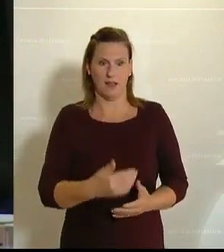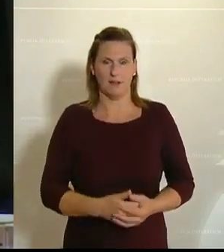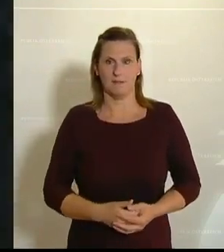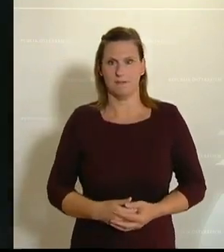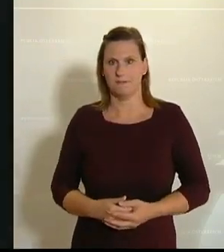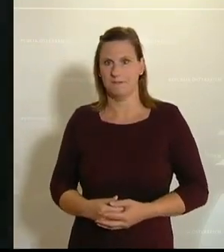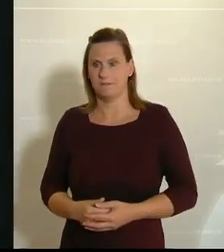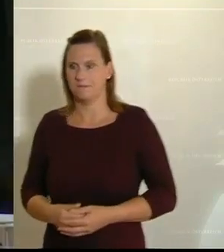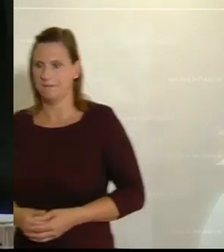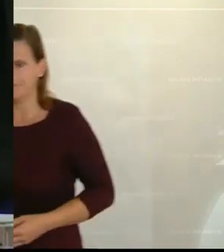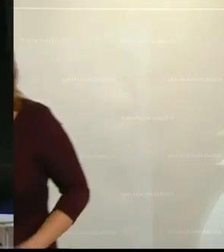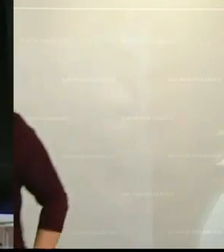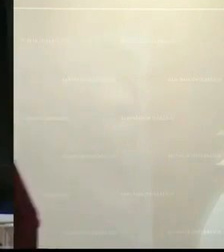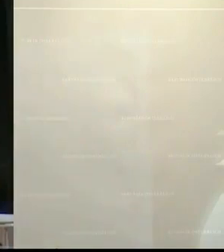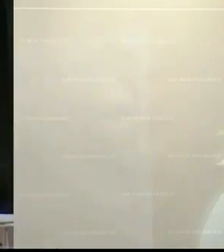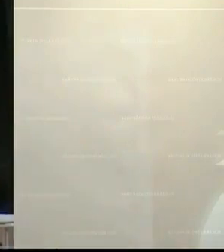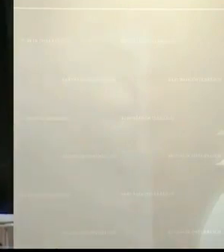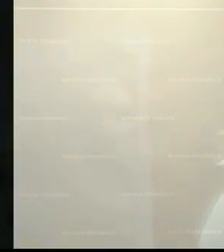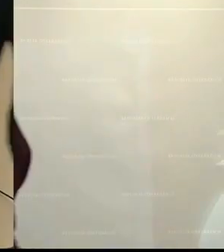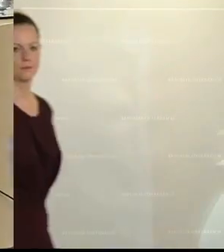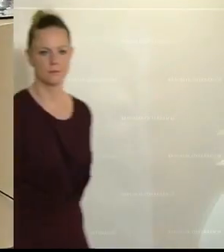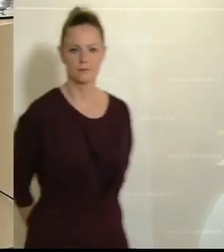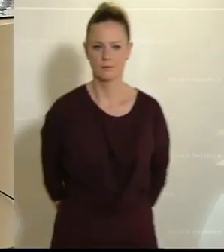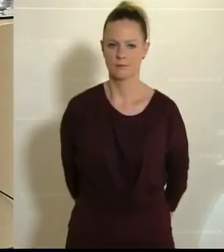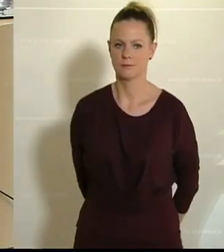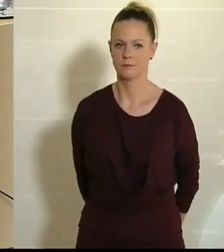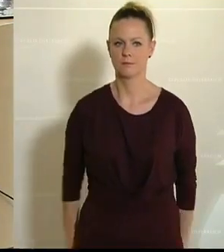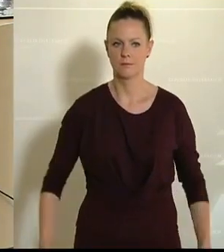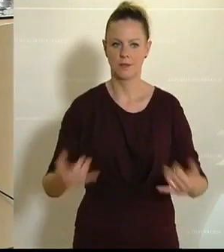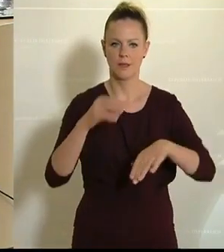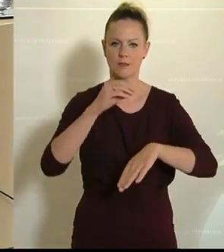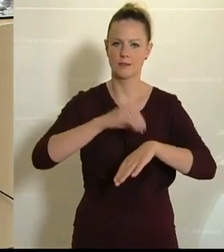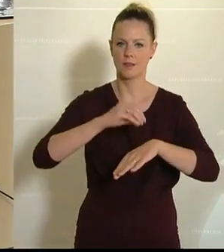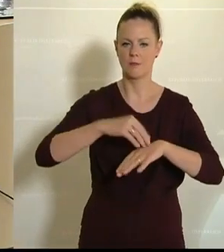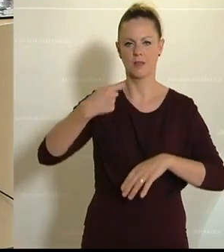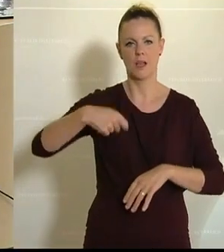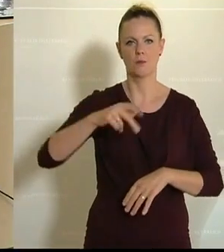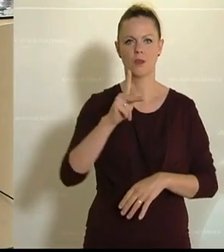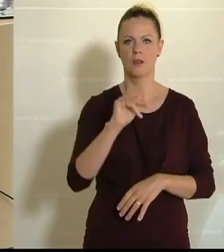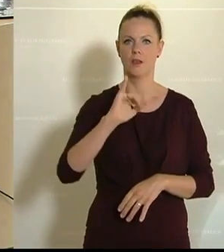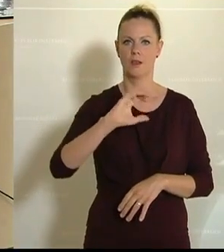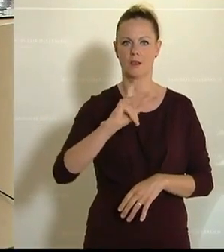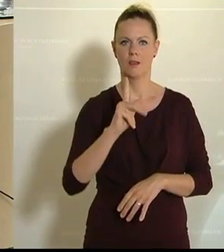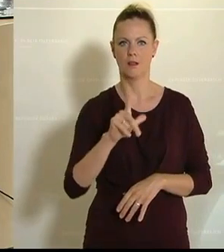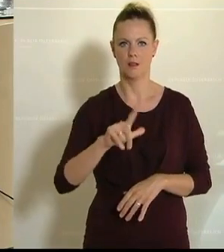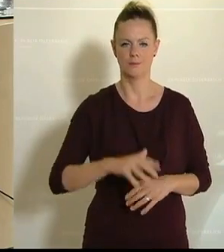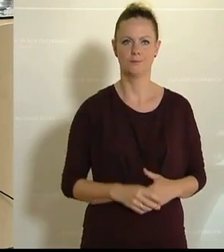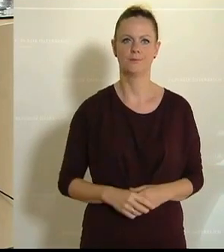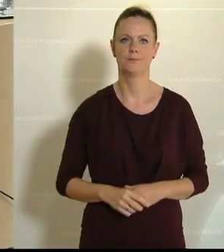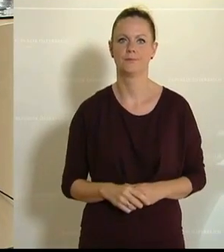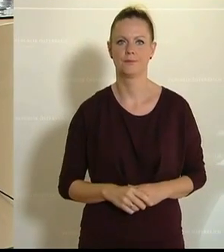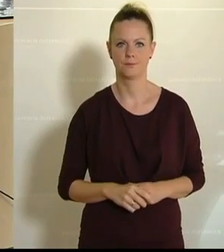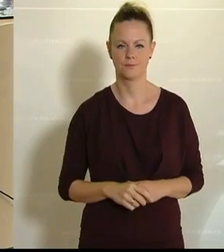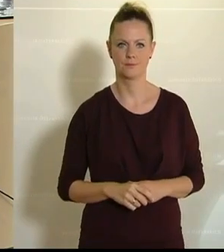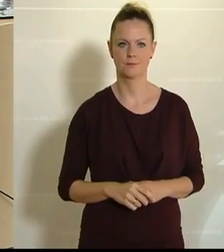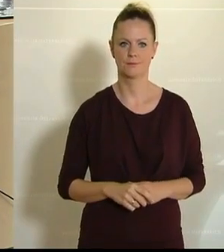für die neue Staatssekretärin, aber auch im Kulturbereich sind die von der Regierung versprochenen Hilfen. Zu wenig, zu bürokratisch und kommen